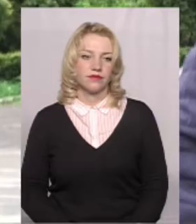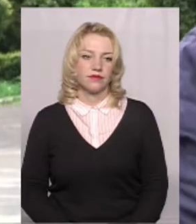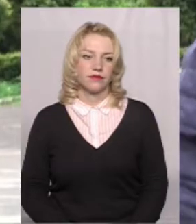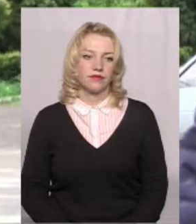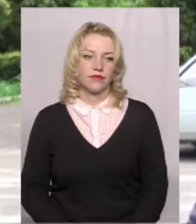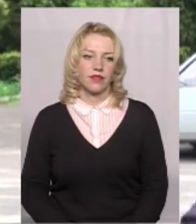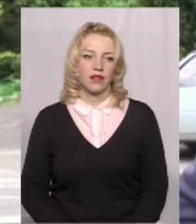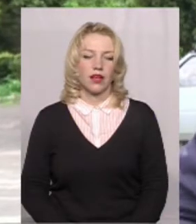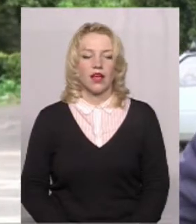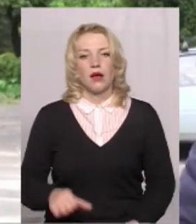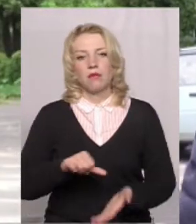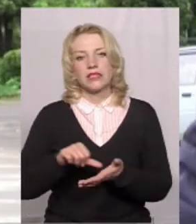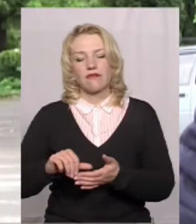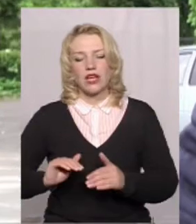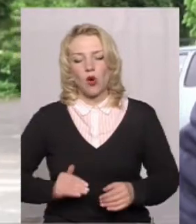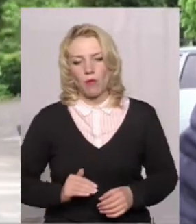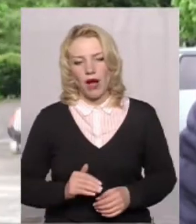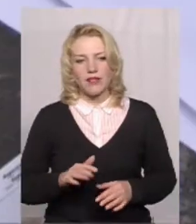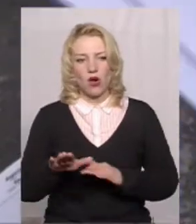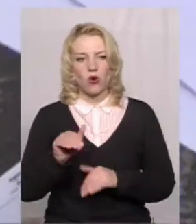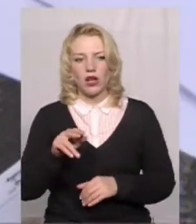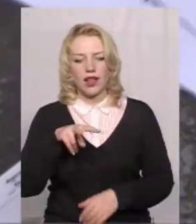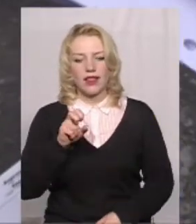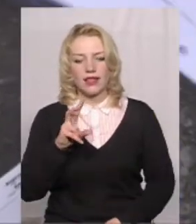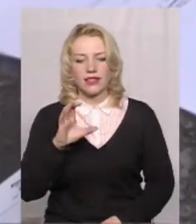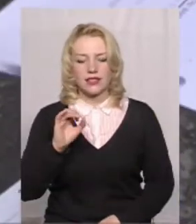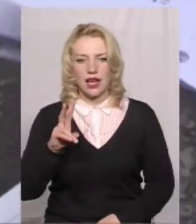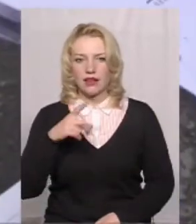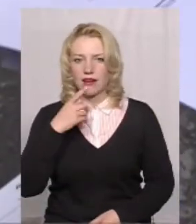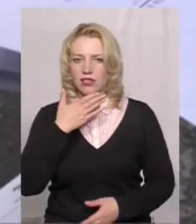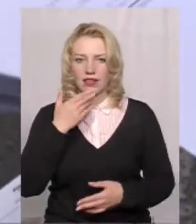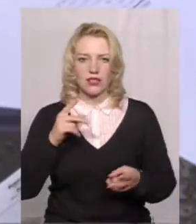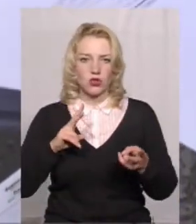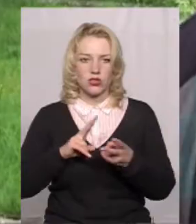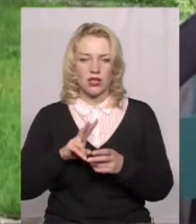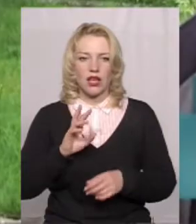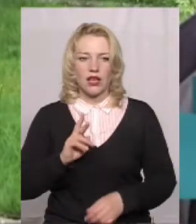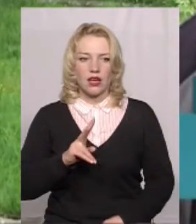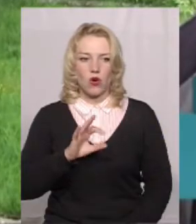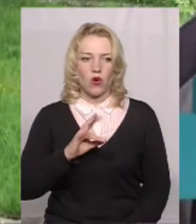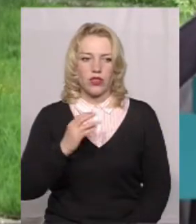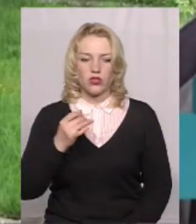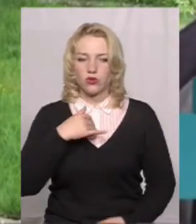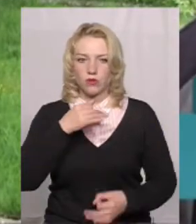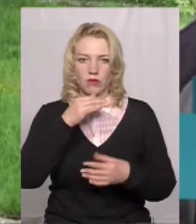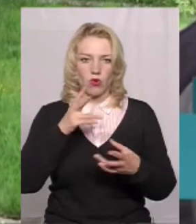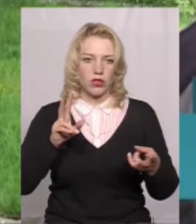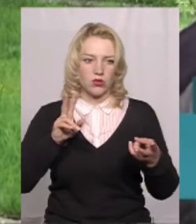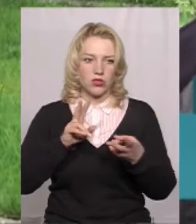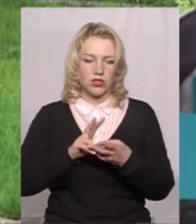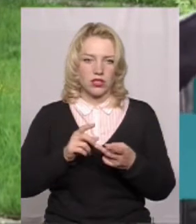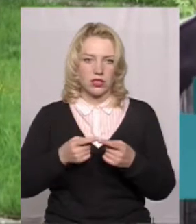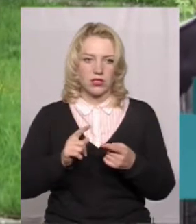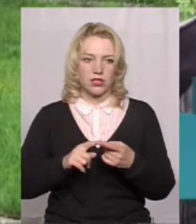Із представниками компанії-орендаторів Віталій Лисак, каже, не зустрічався. Як і Олександр Онищук. Не могли ми з ними зустрітися. З